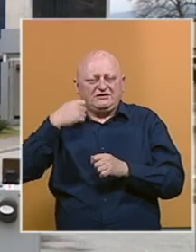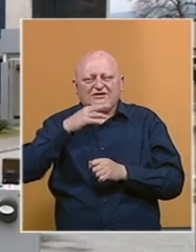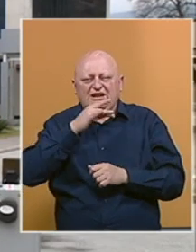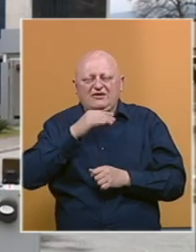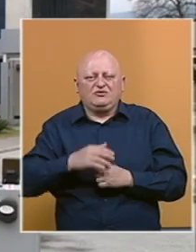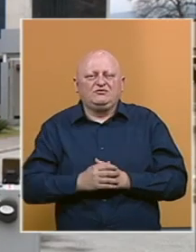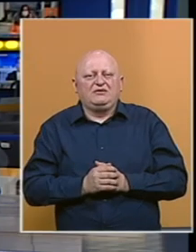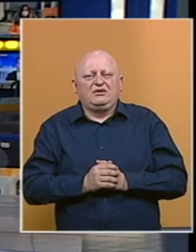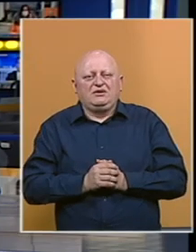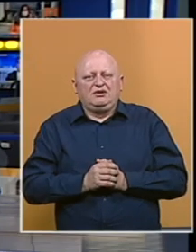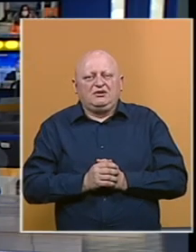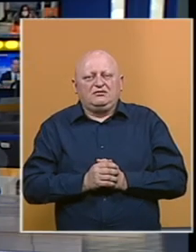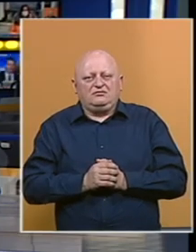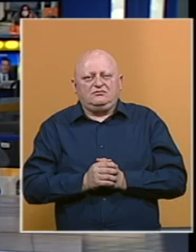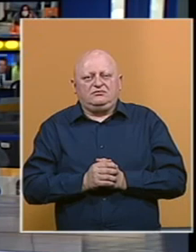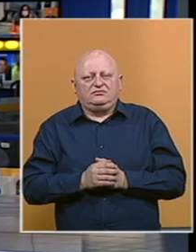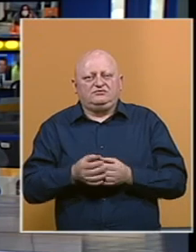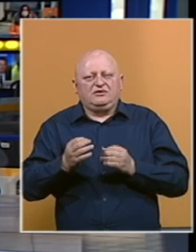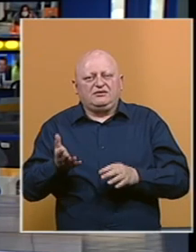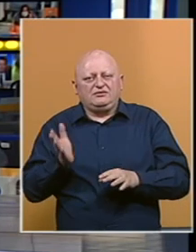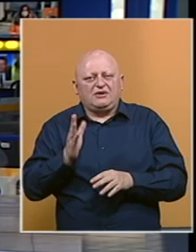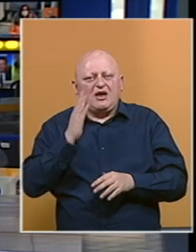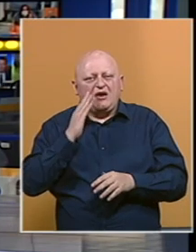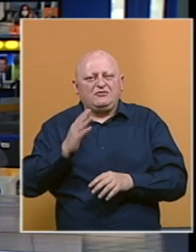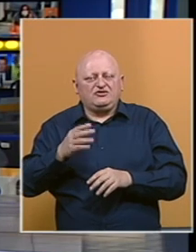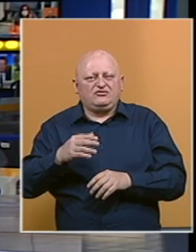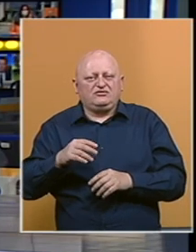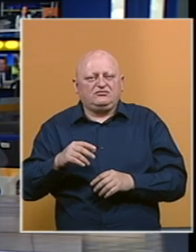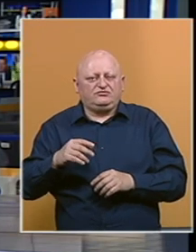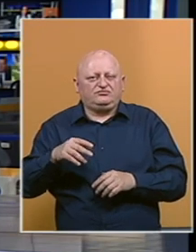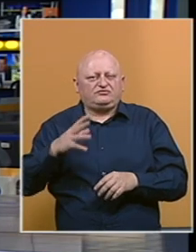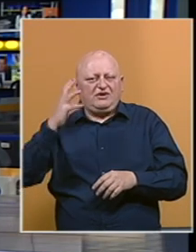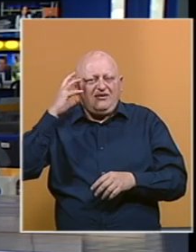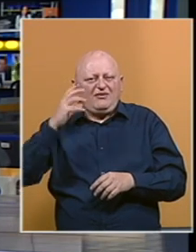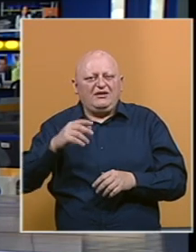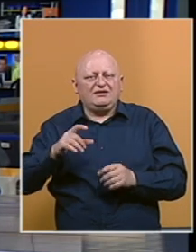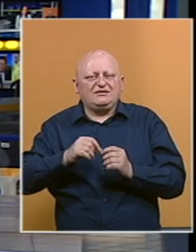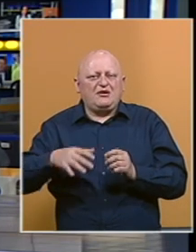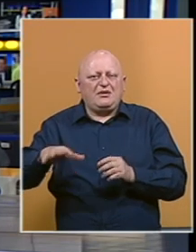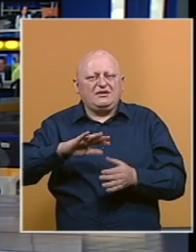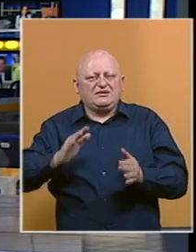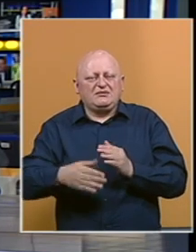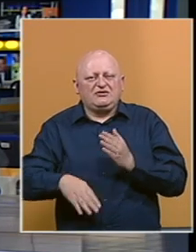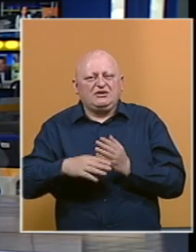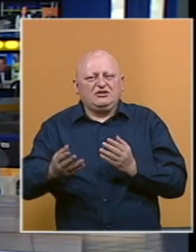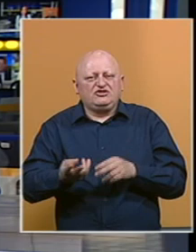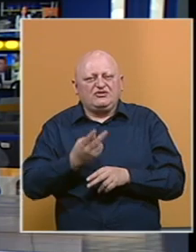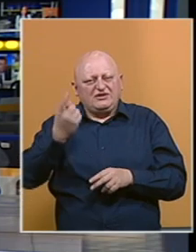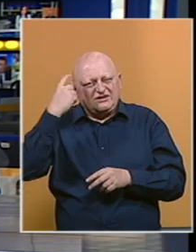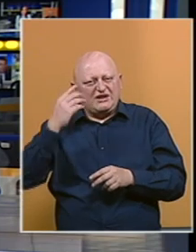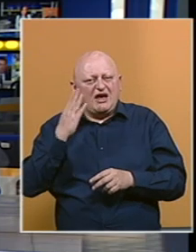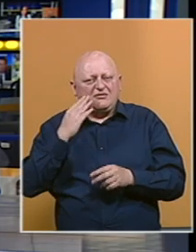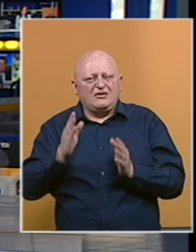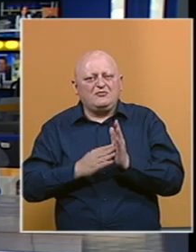Sarajevo. Specijalni zaslanik Američkog State Departmenta za Balkan i zamjenik pomoćnika državnog